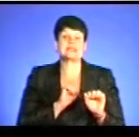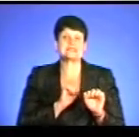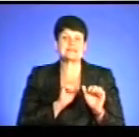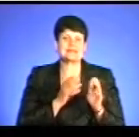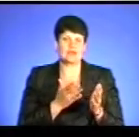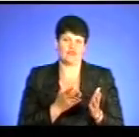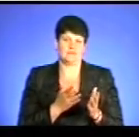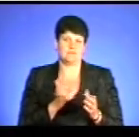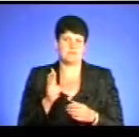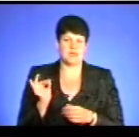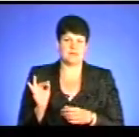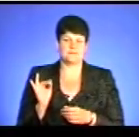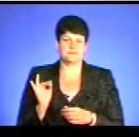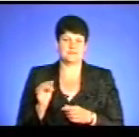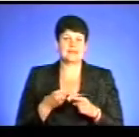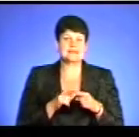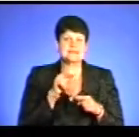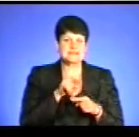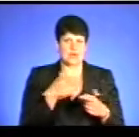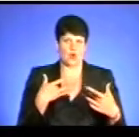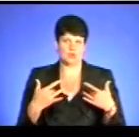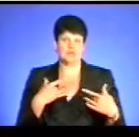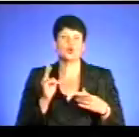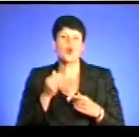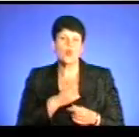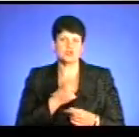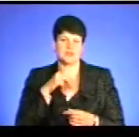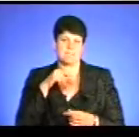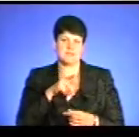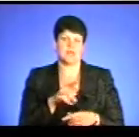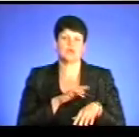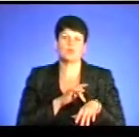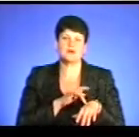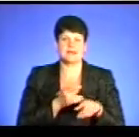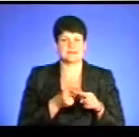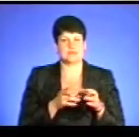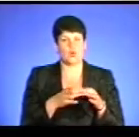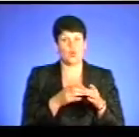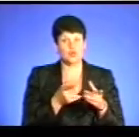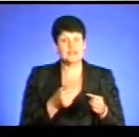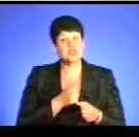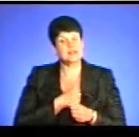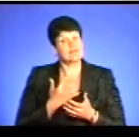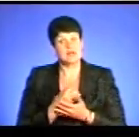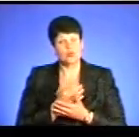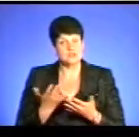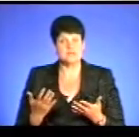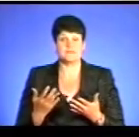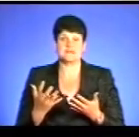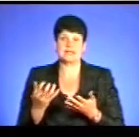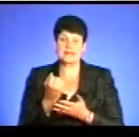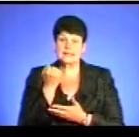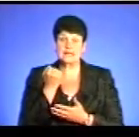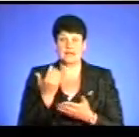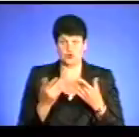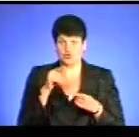цей концерт, хто хоче на нього піти і хто вболіває за цей гурт, на жаль, нам не вдалося знайти. Тому